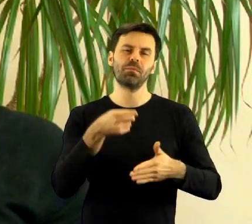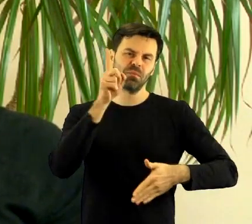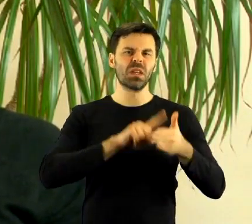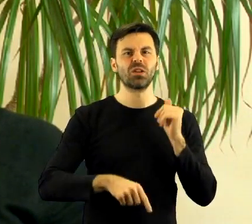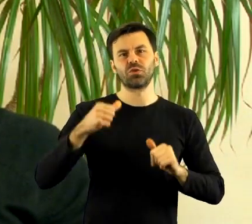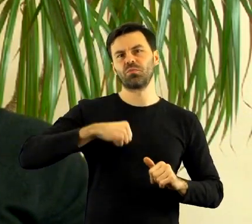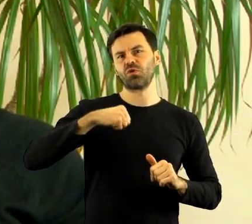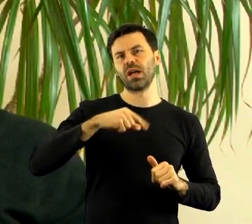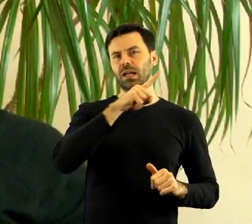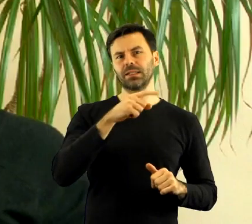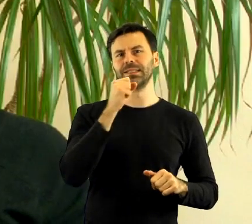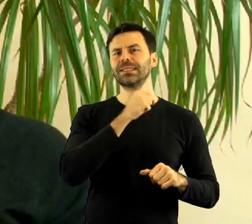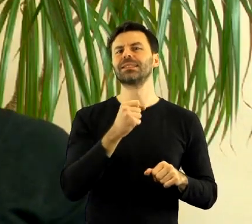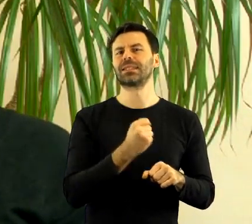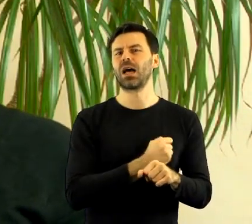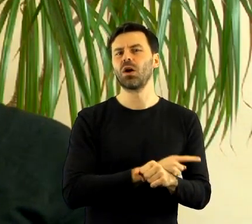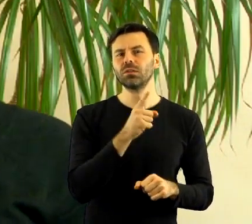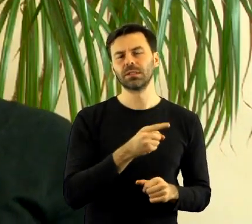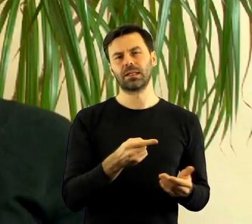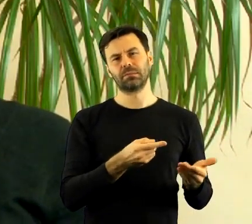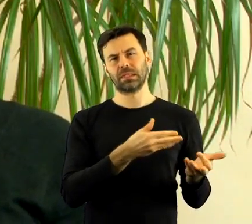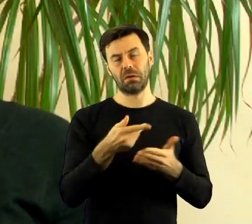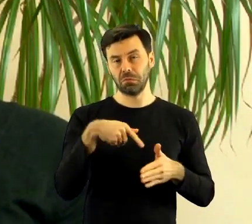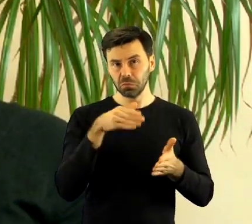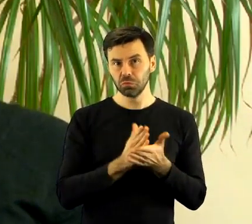w starostwie oczekiwaliśmy, żeby to się uprawomocniło.